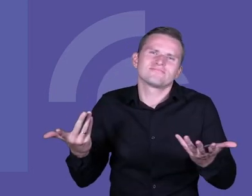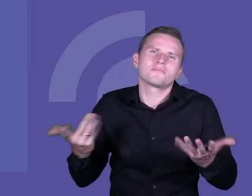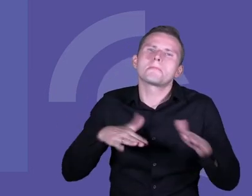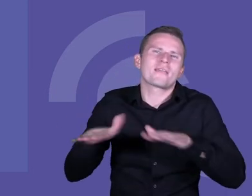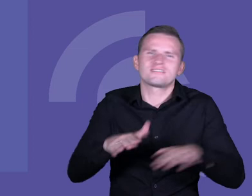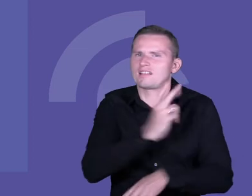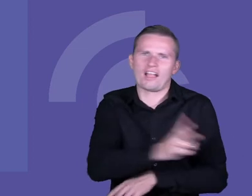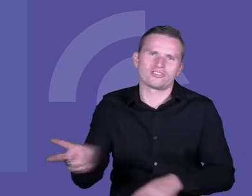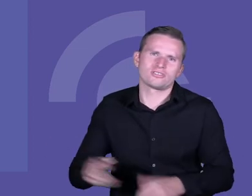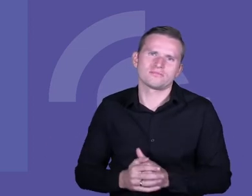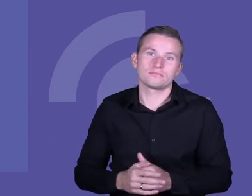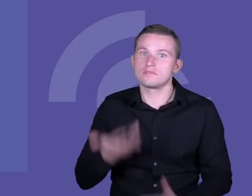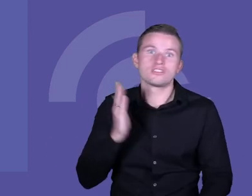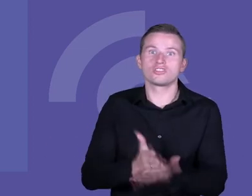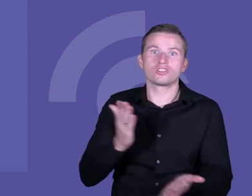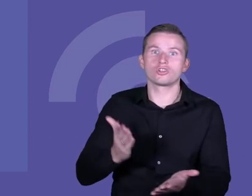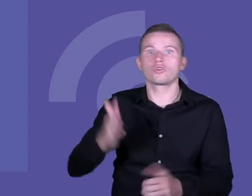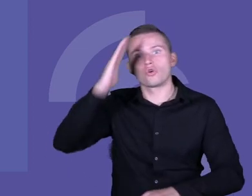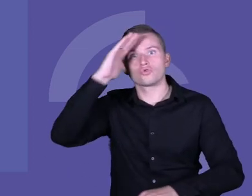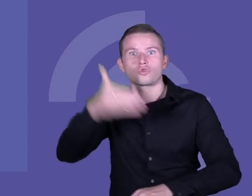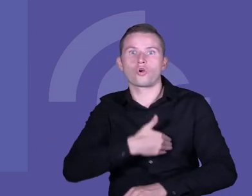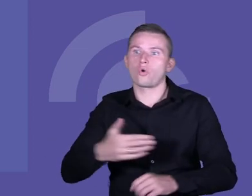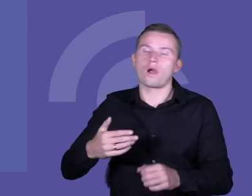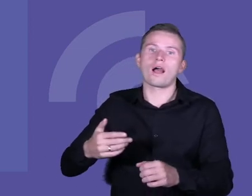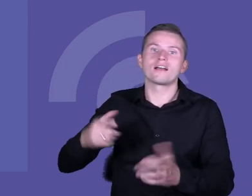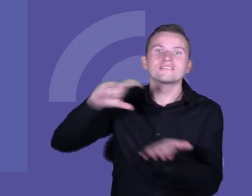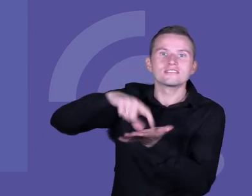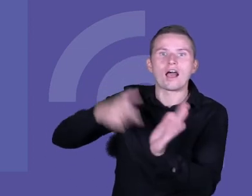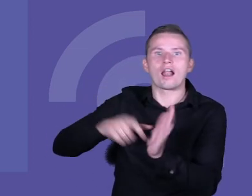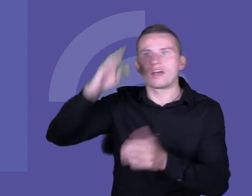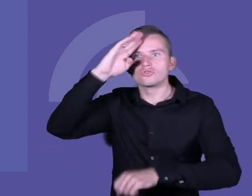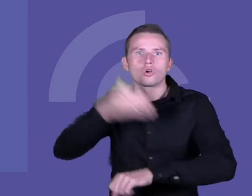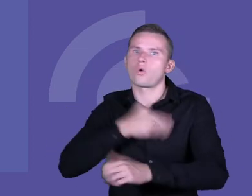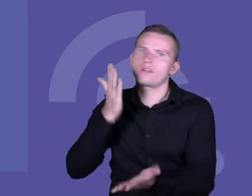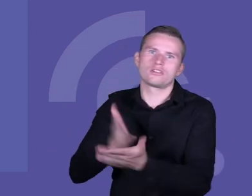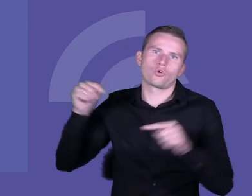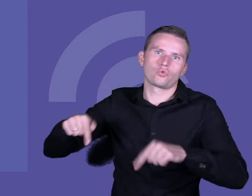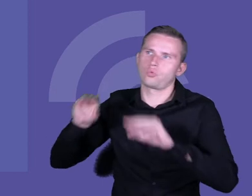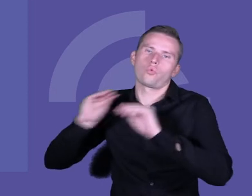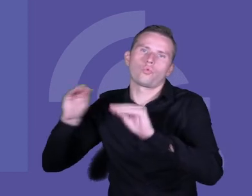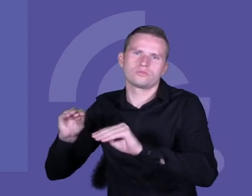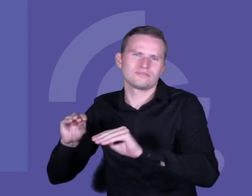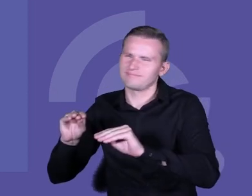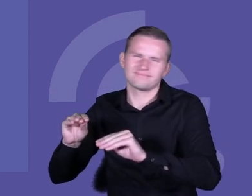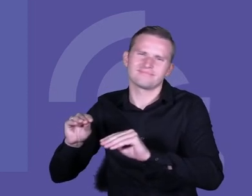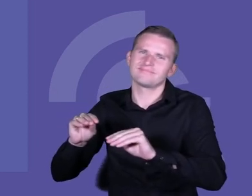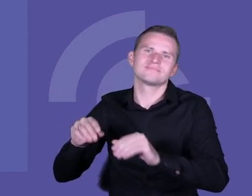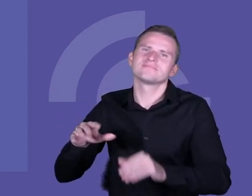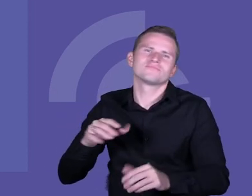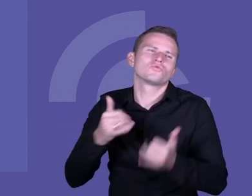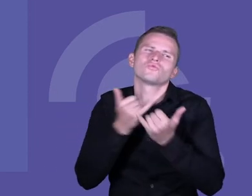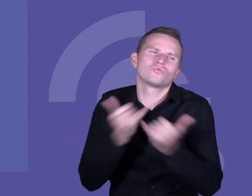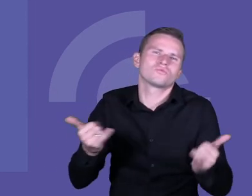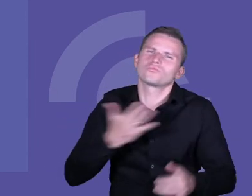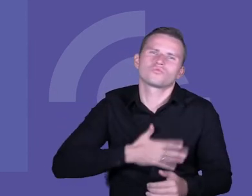oczywiste, że uczymy tylko w klasach szkolnych. Oczywiście zawsze ważne jest to, jakie metody stosujemy, w jaki sposób